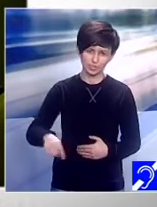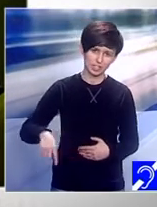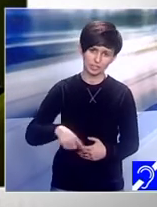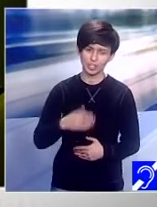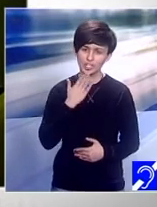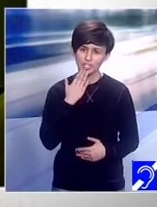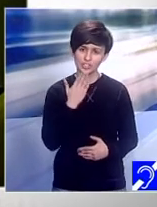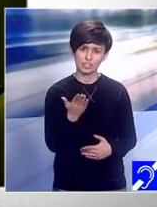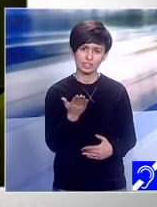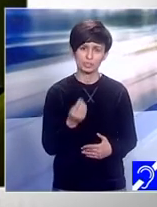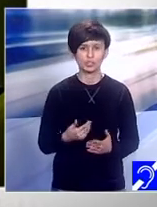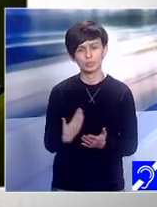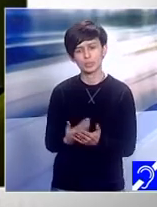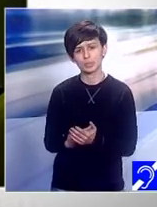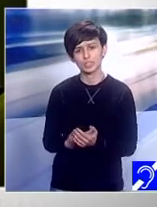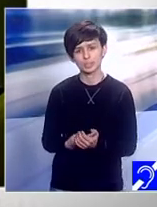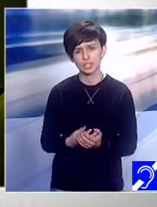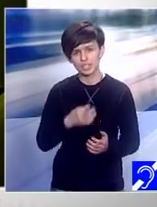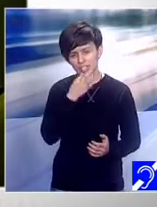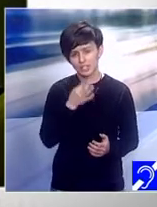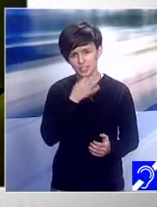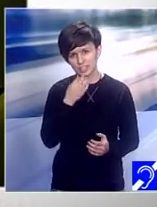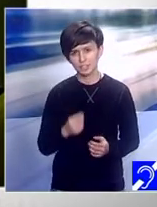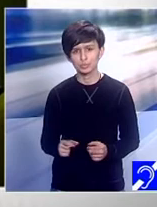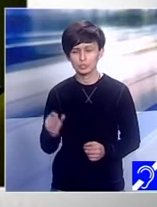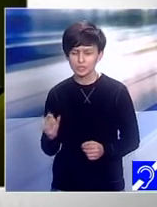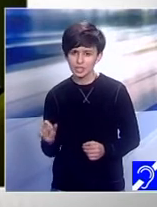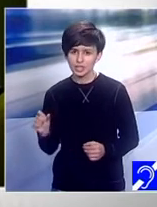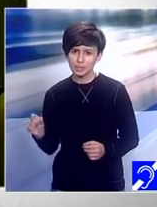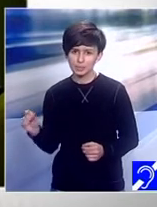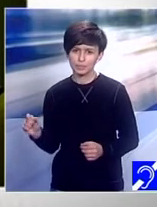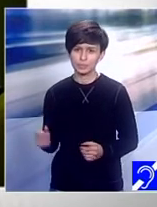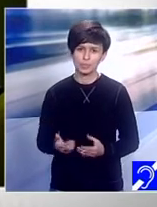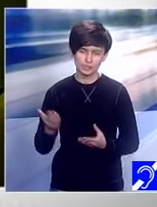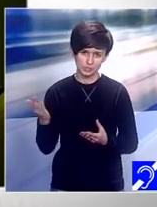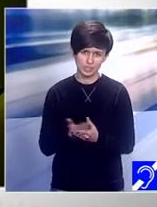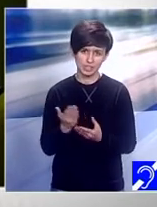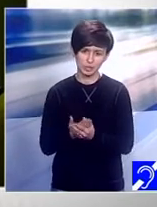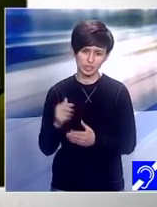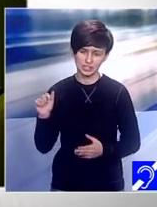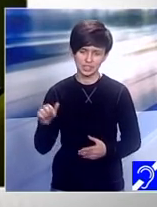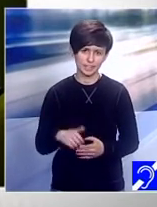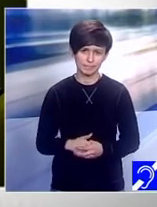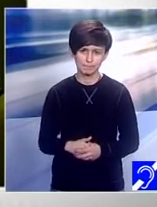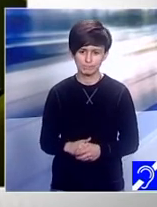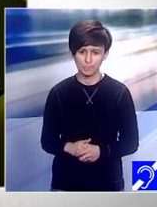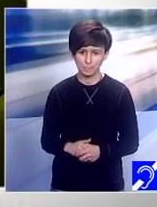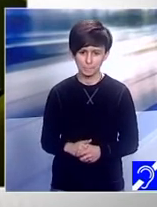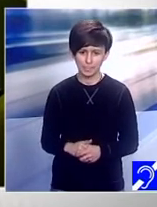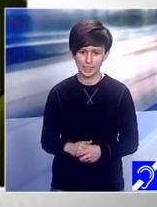pentru că ne spui crâmpeie din din povestea ta de viață ți-a plăcut la școală cum era pe vremea la școală da